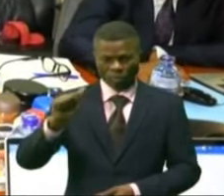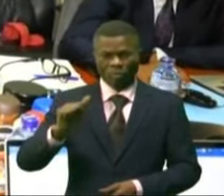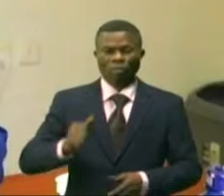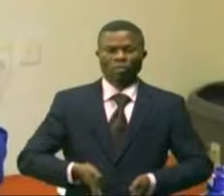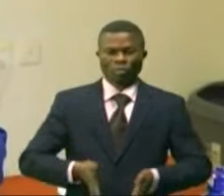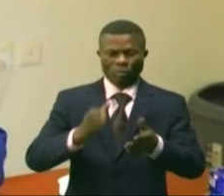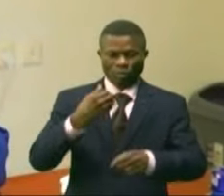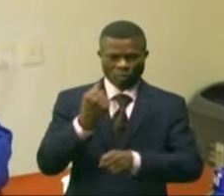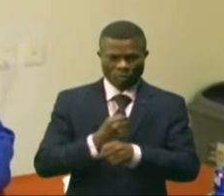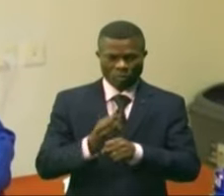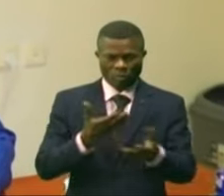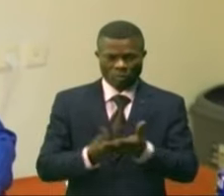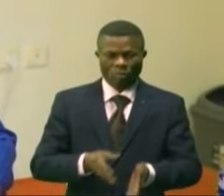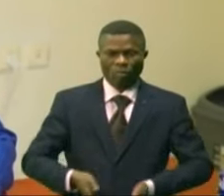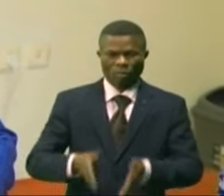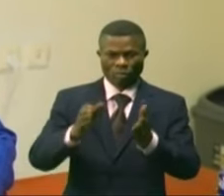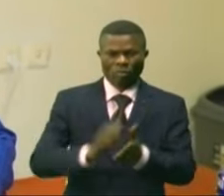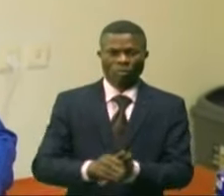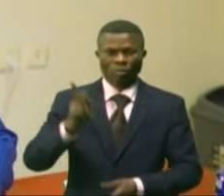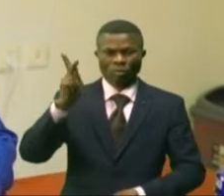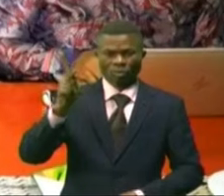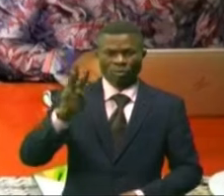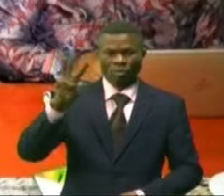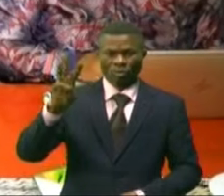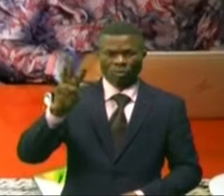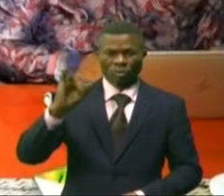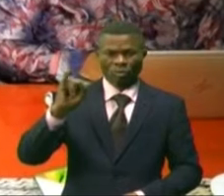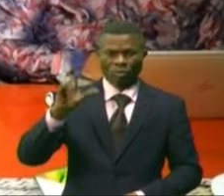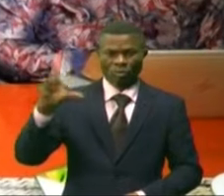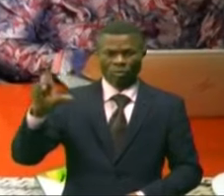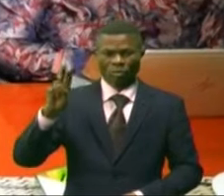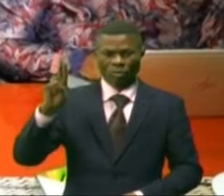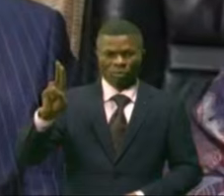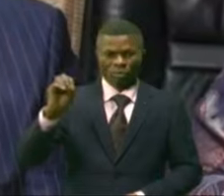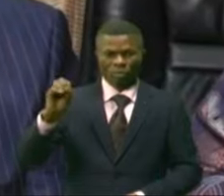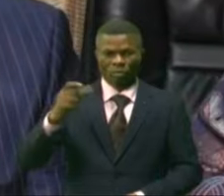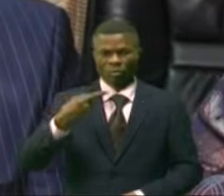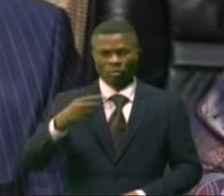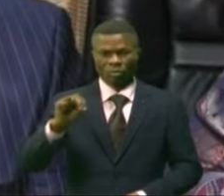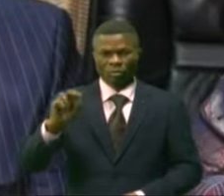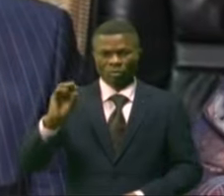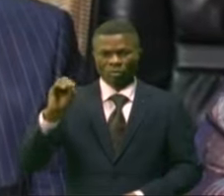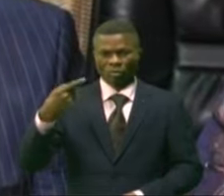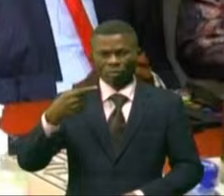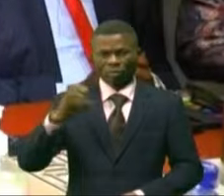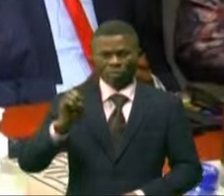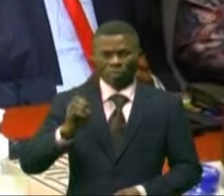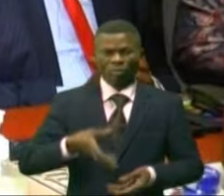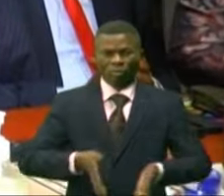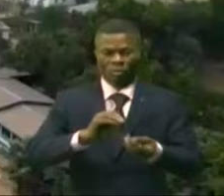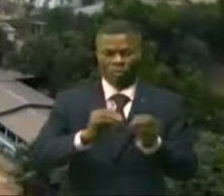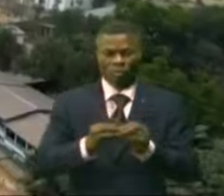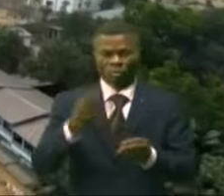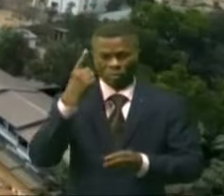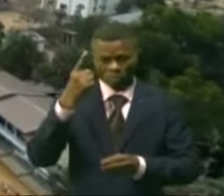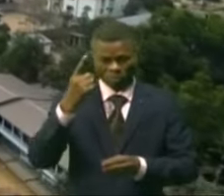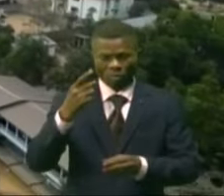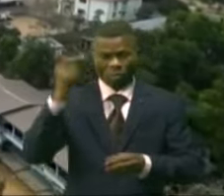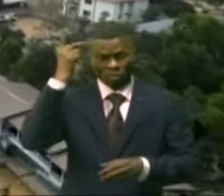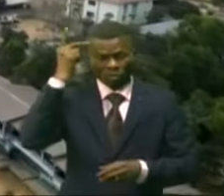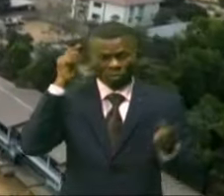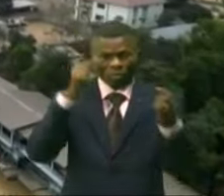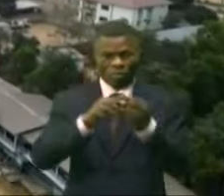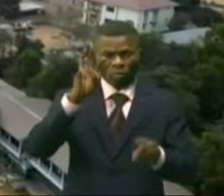bouclés, la route Kui-Lungongo-Kimbangu, dont le chantier s'ouvre bientôt, ou encore la route nationale numéro 1, Kinshasa